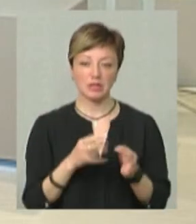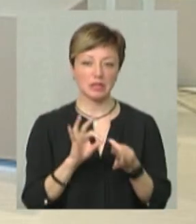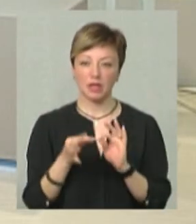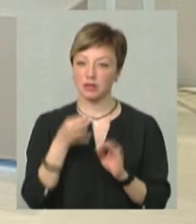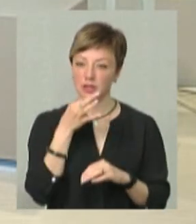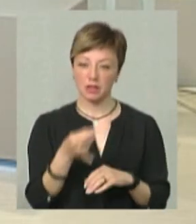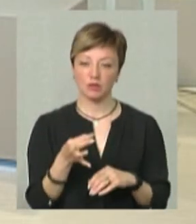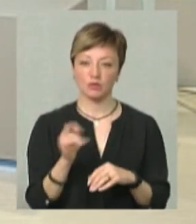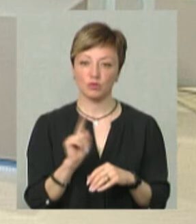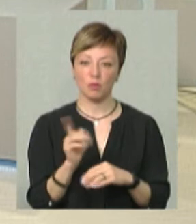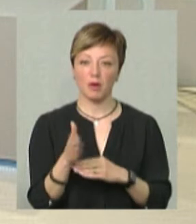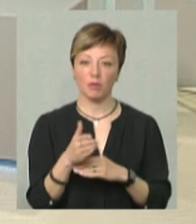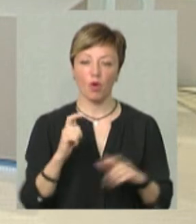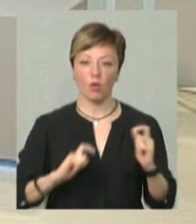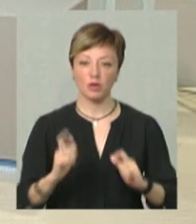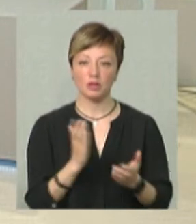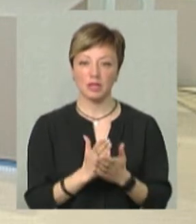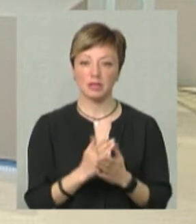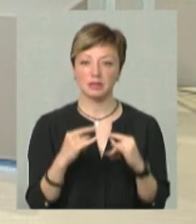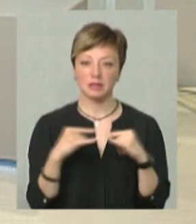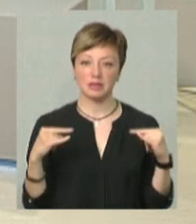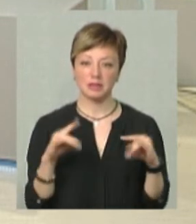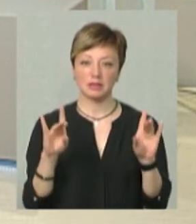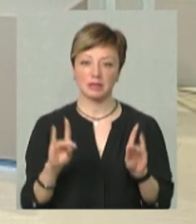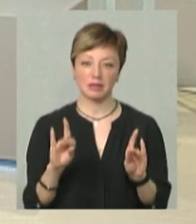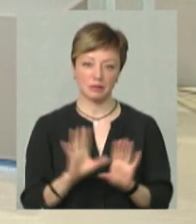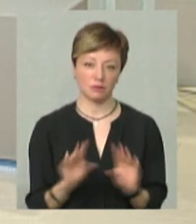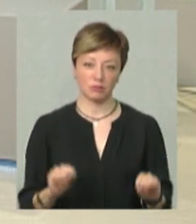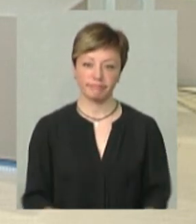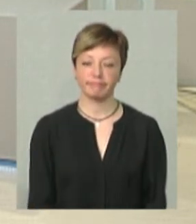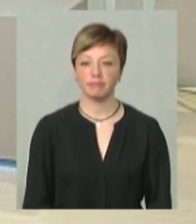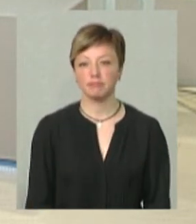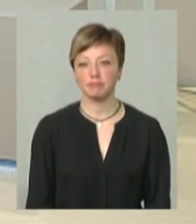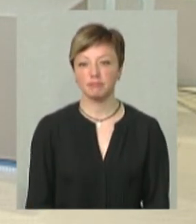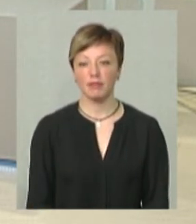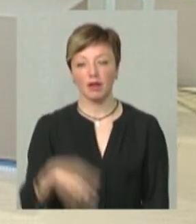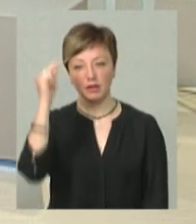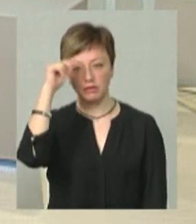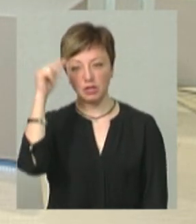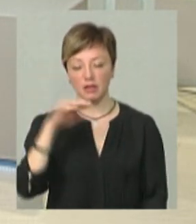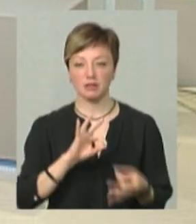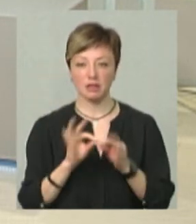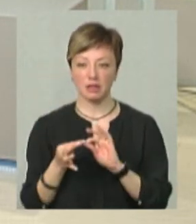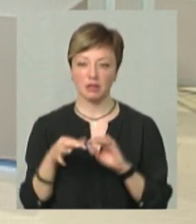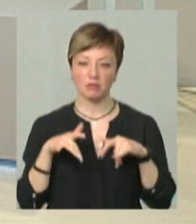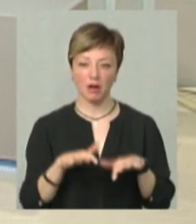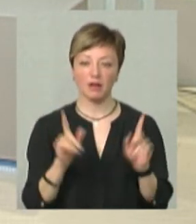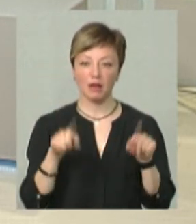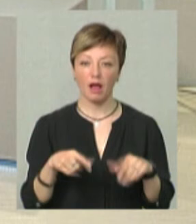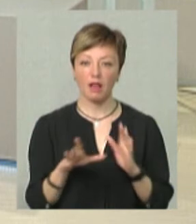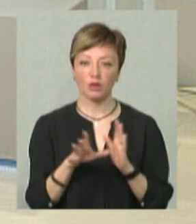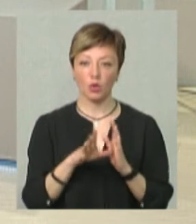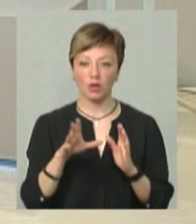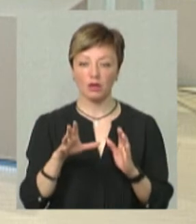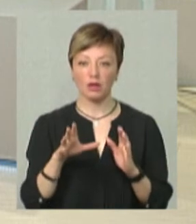Складно сказати, тому що в Маріупольського коледжу є стіл і стілець поки що в Хмельницькому. А навчання – це складна справа. Навіть